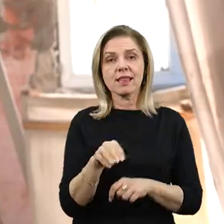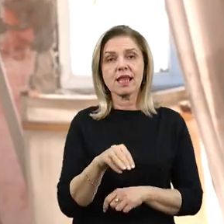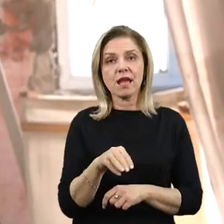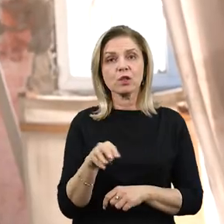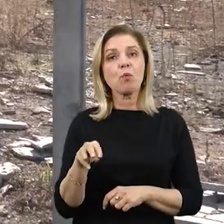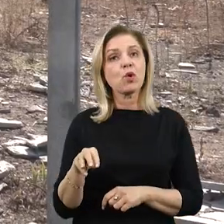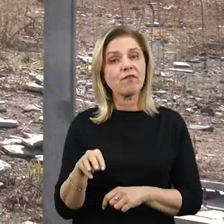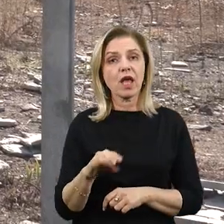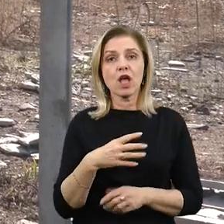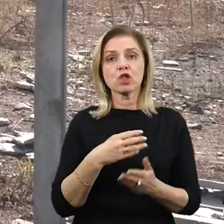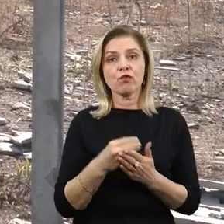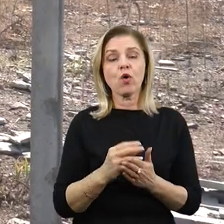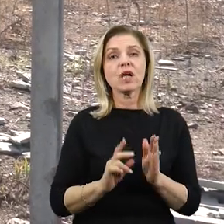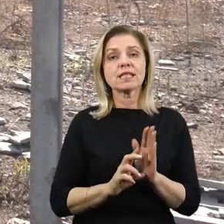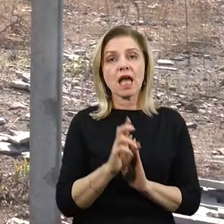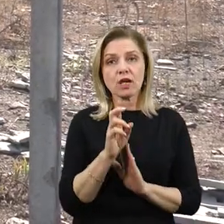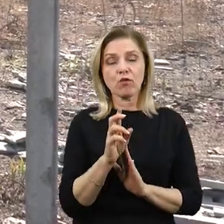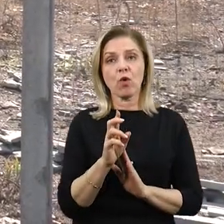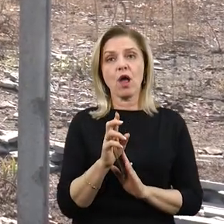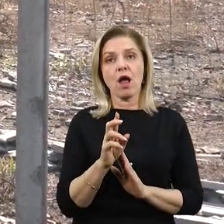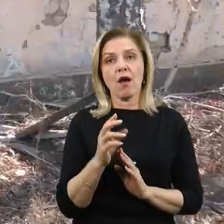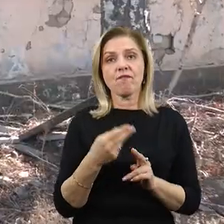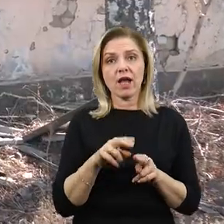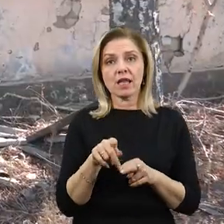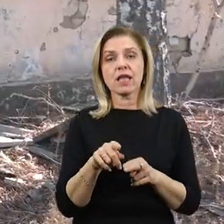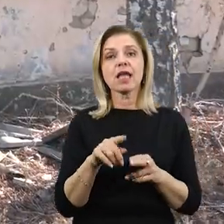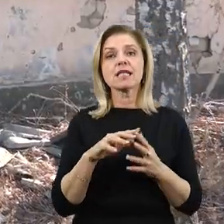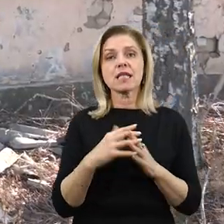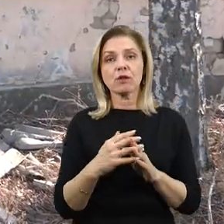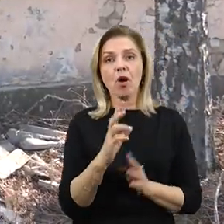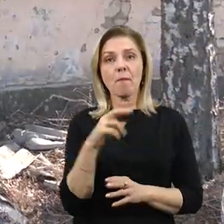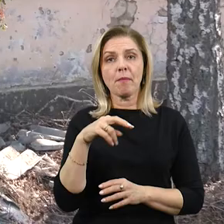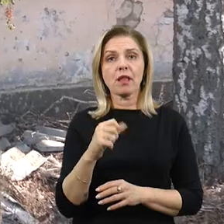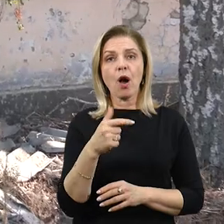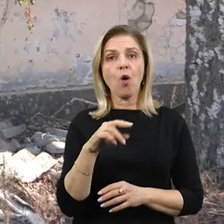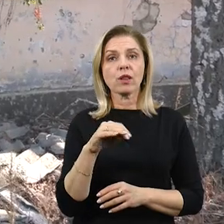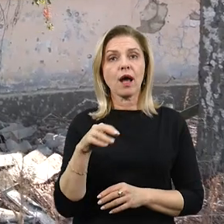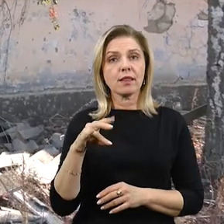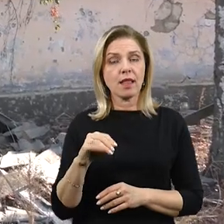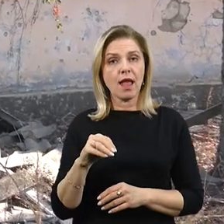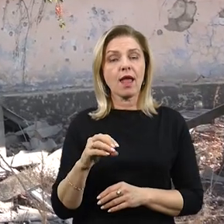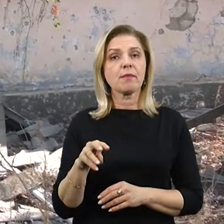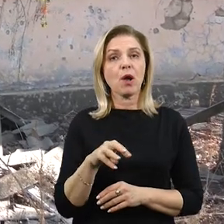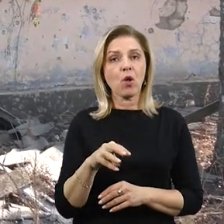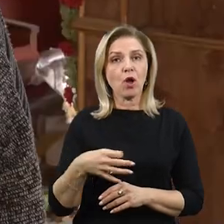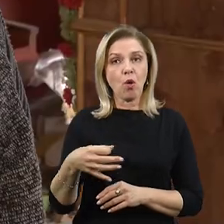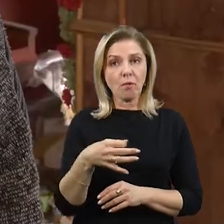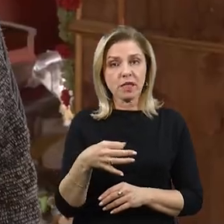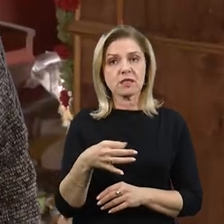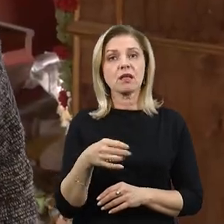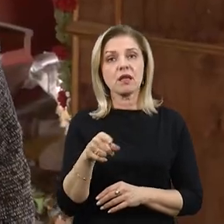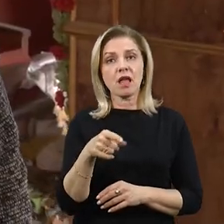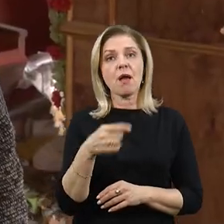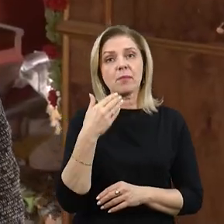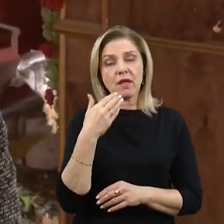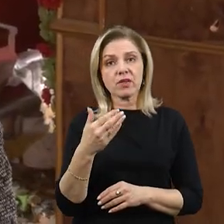церкву великомученика Юрія Переможця, благодатному, що на Миколаївщині, отримати вдалося завдяки місцевим активістам. Тут